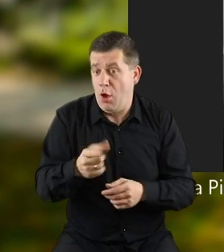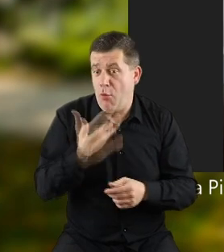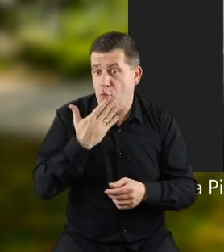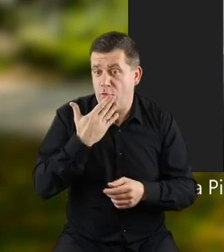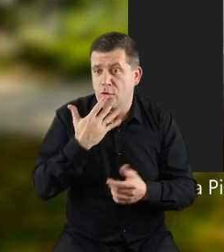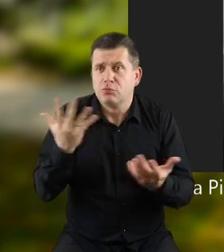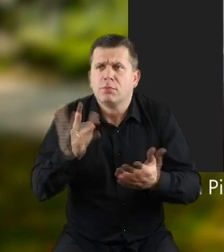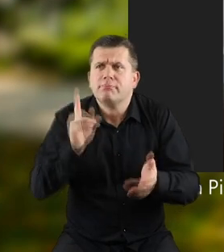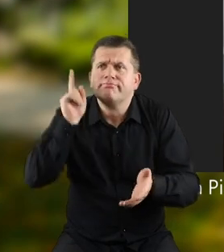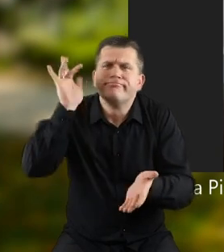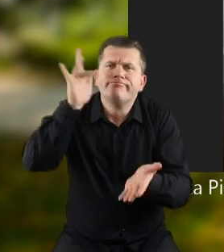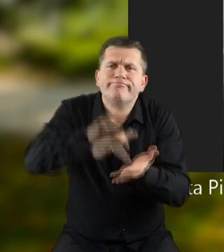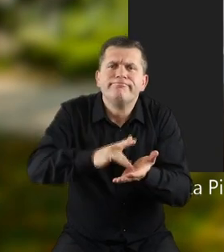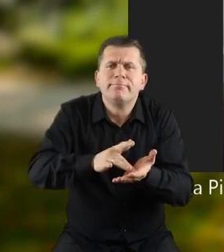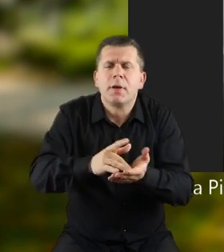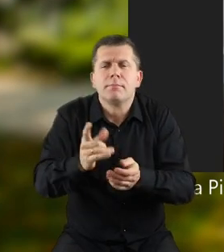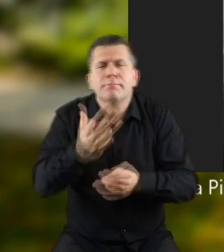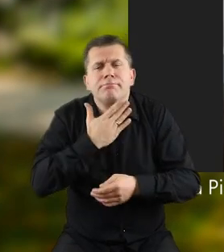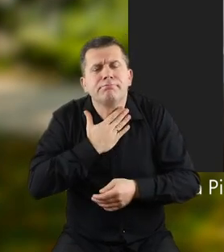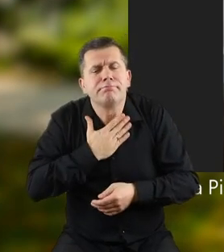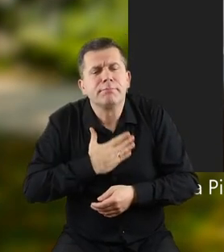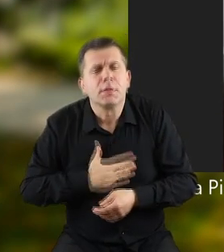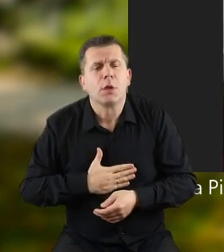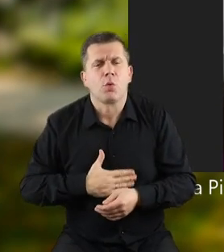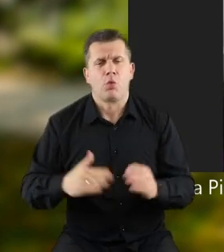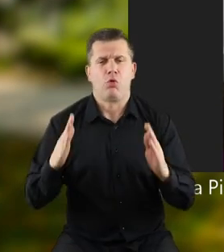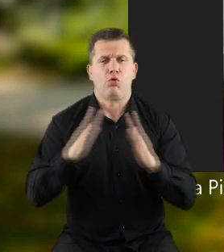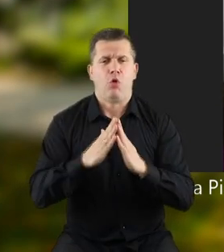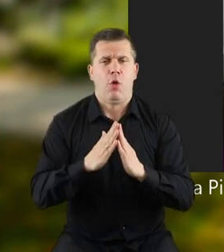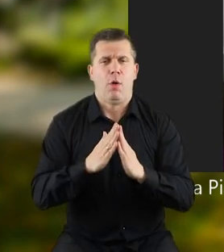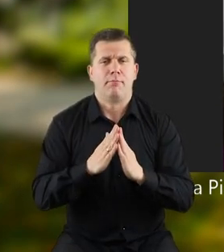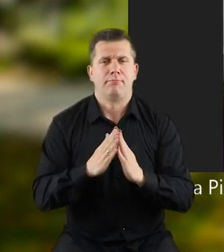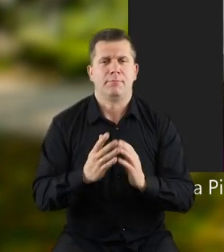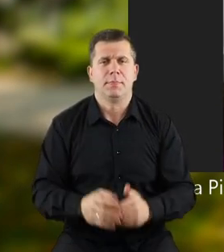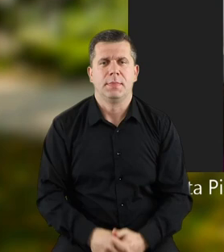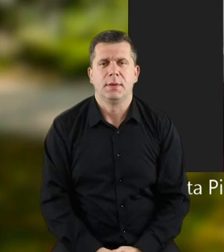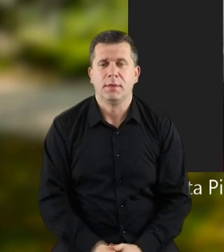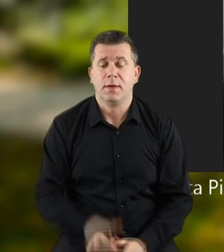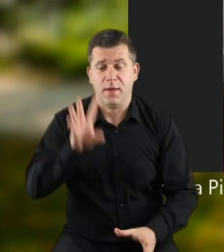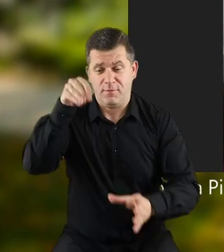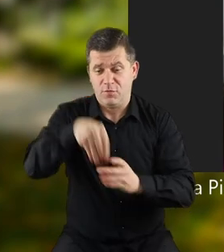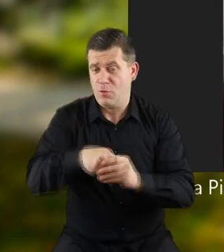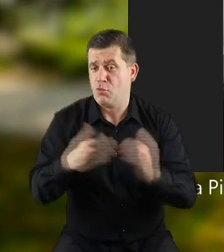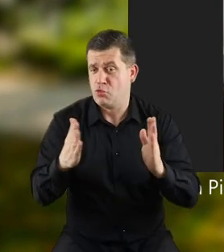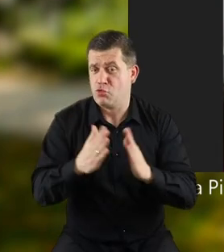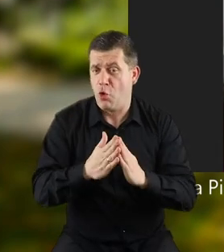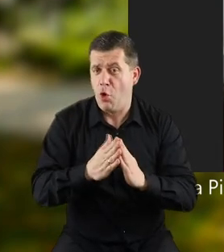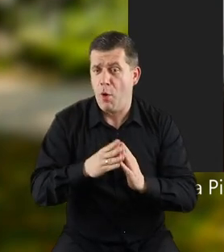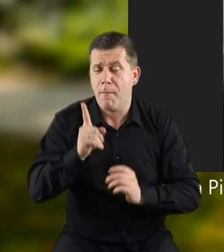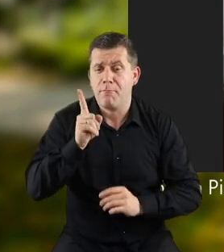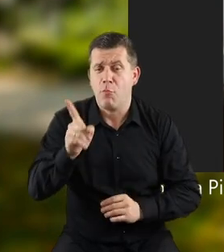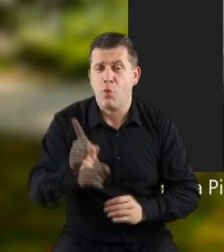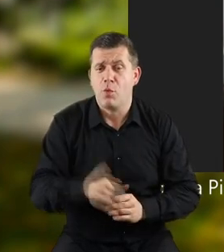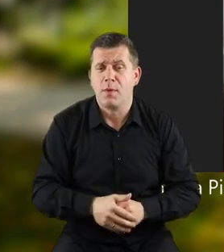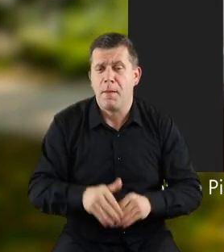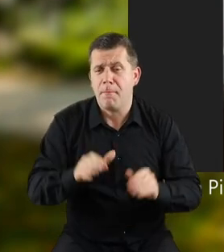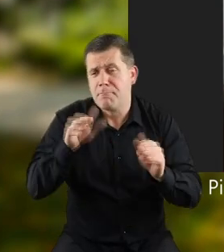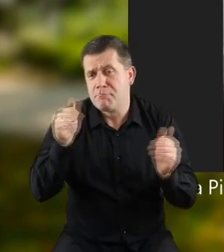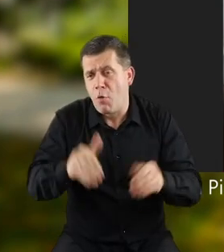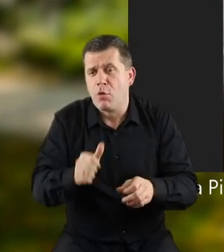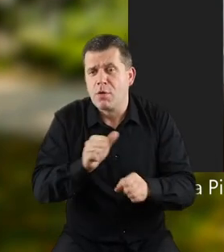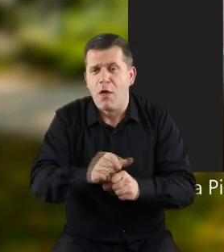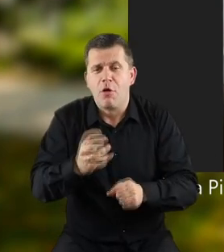One mówiły, że do jakiegoś przytulnego, miłego domku. W tym domku, słuchajcie, w takim domku,